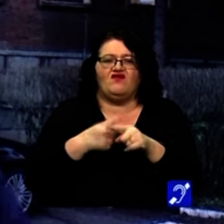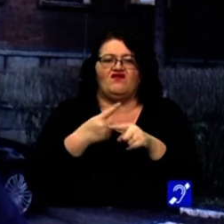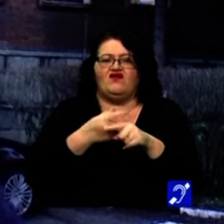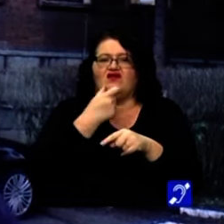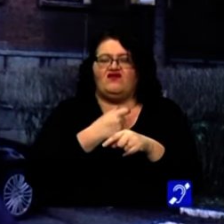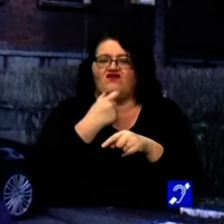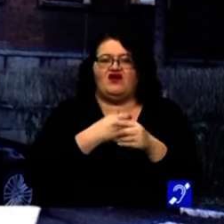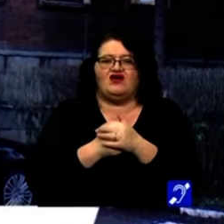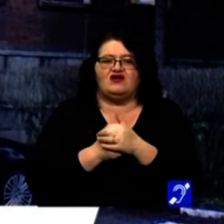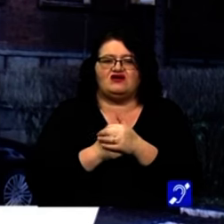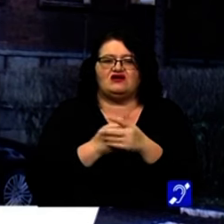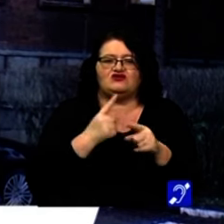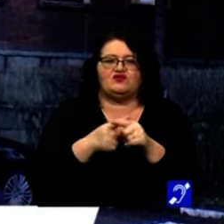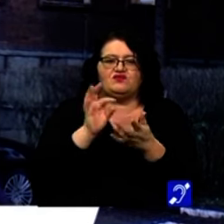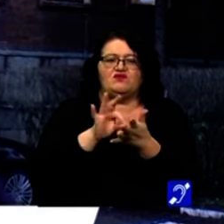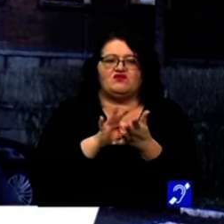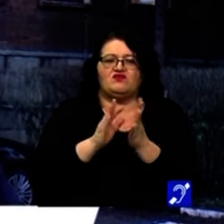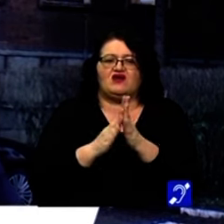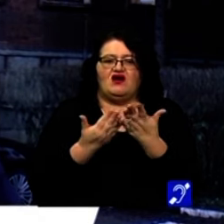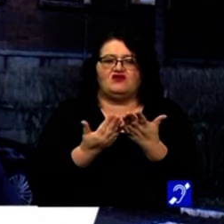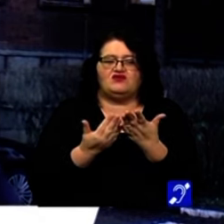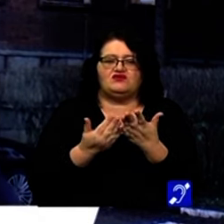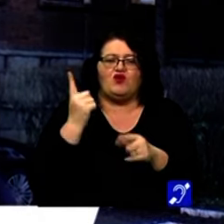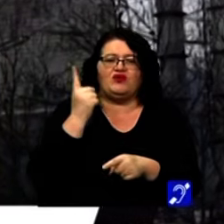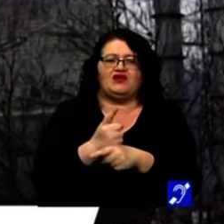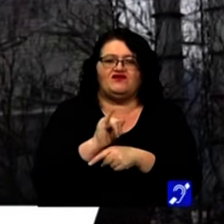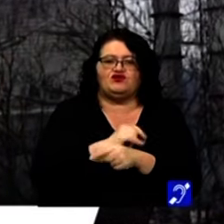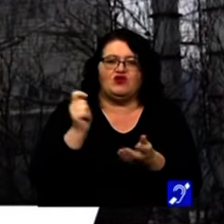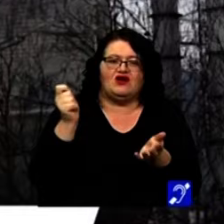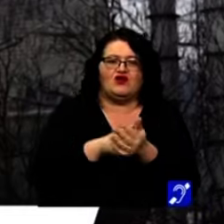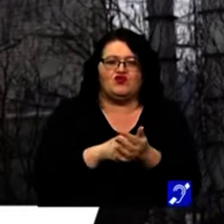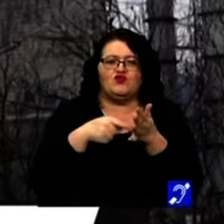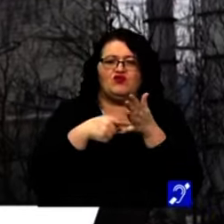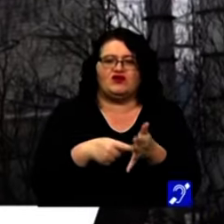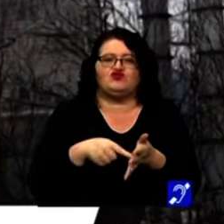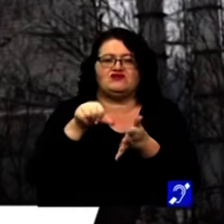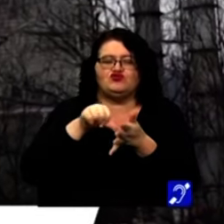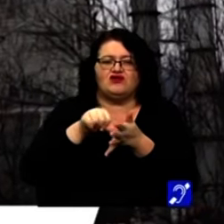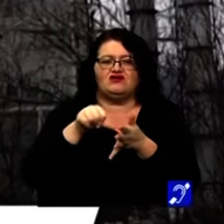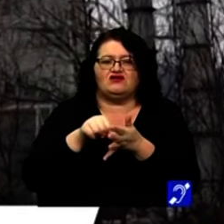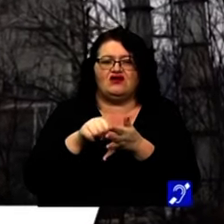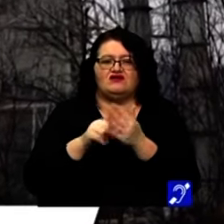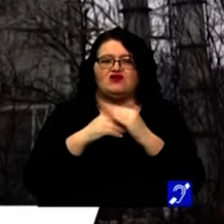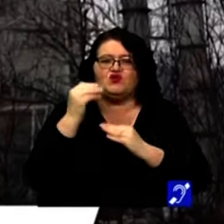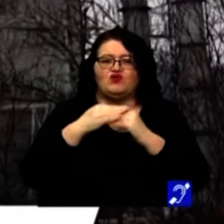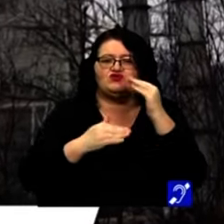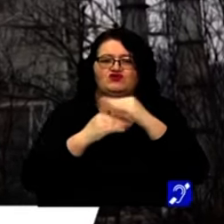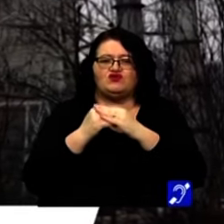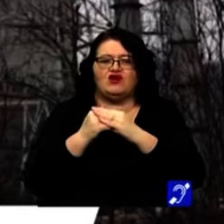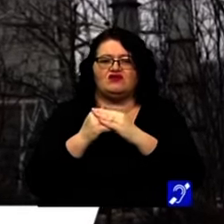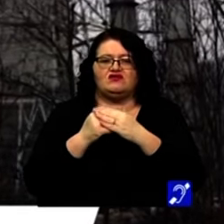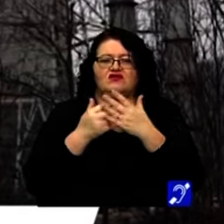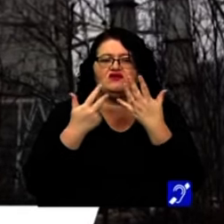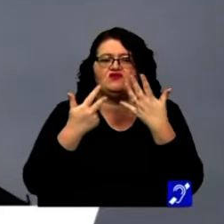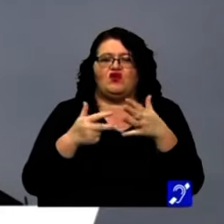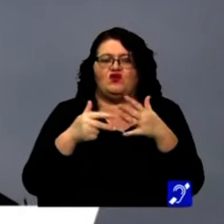din potrivă a tăiatul de sacer va putind obligativitatea celui care cumpără această termocentrală să construiască un truc de minim 80.000